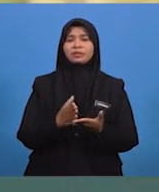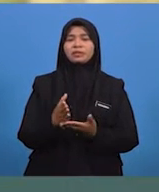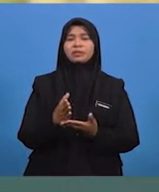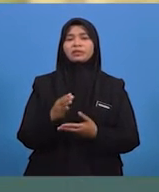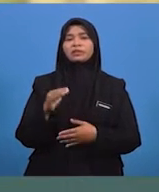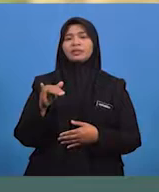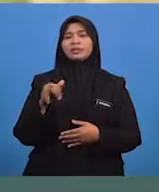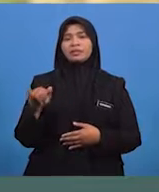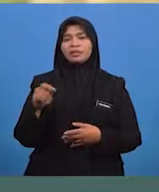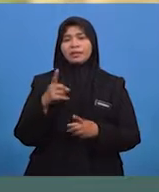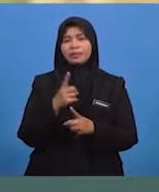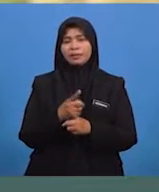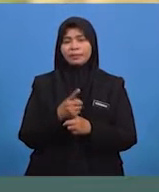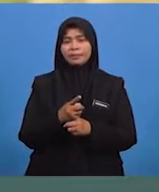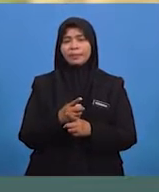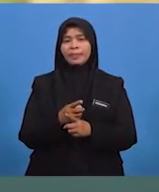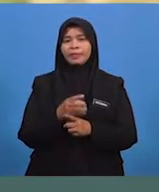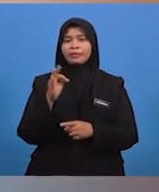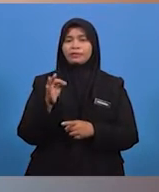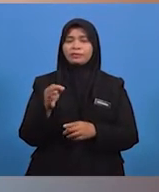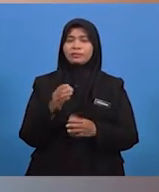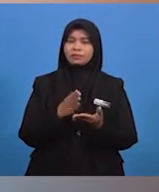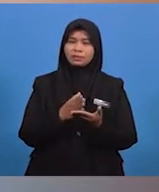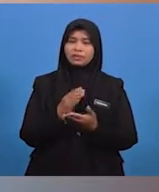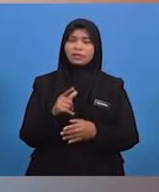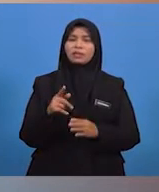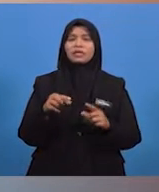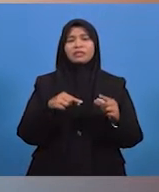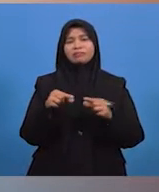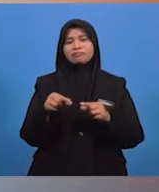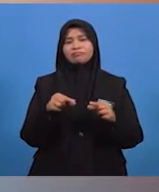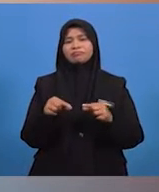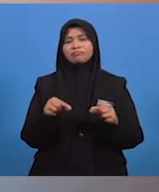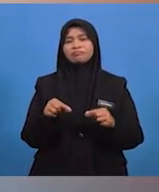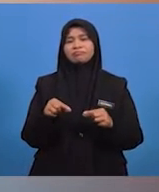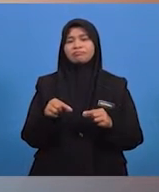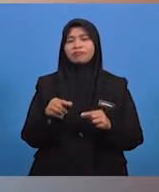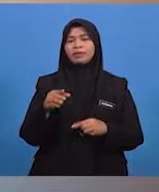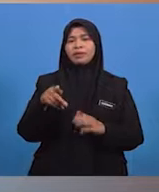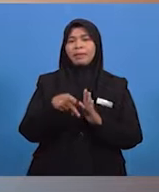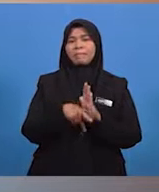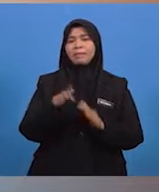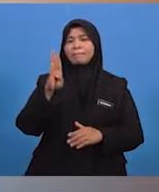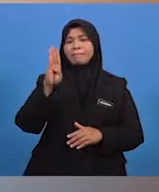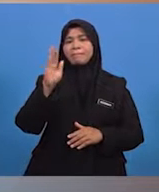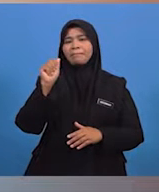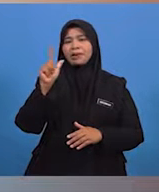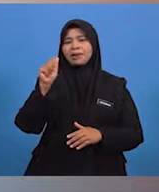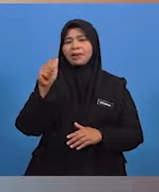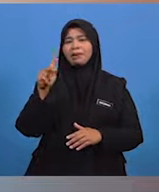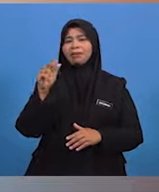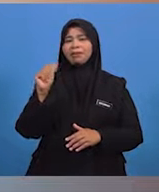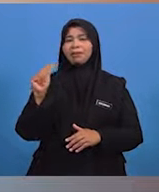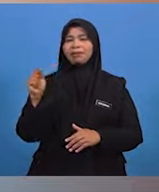Ya, betul. Faktor seterusnya ialah kegiatan pembalakan yang semakin memuncak di negara kita.